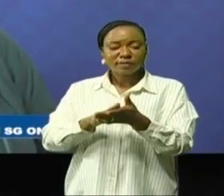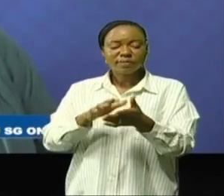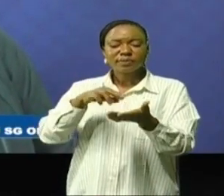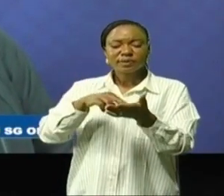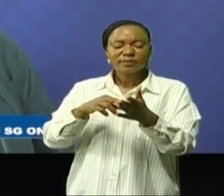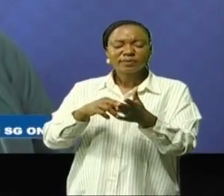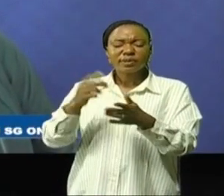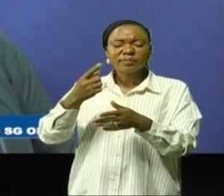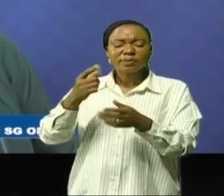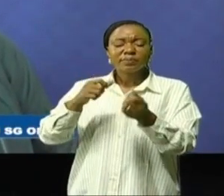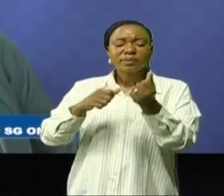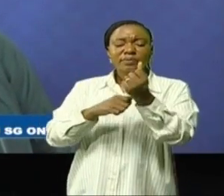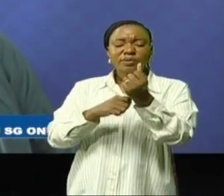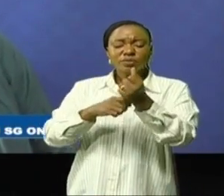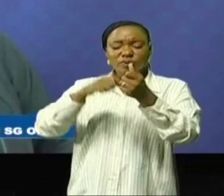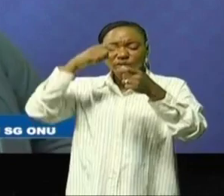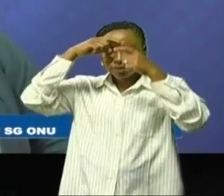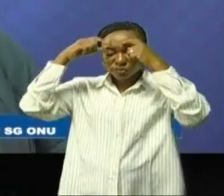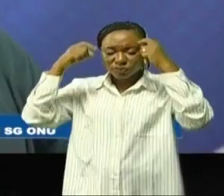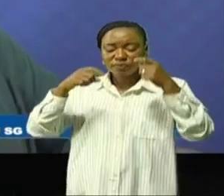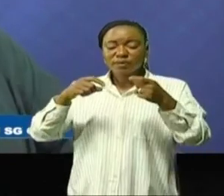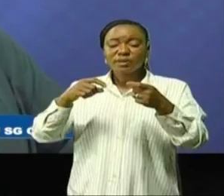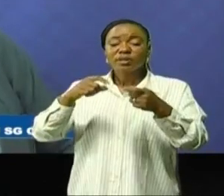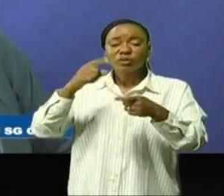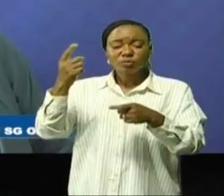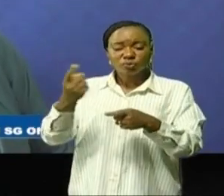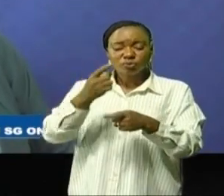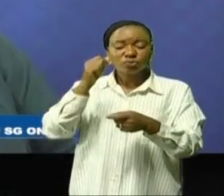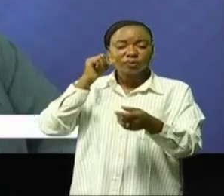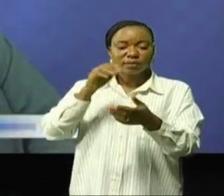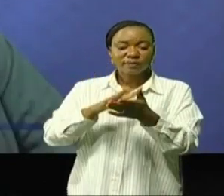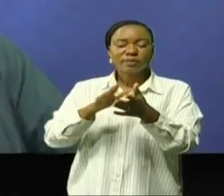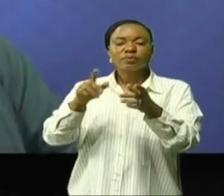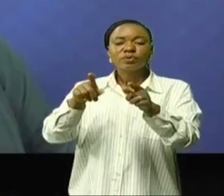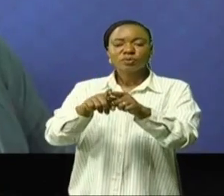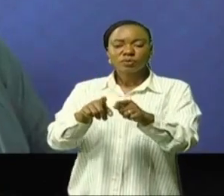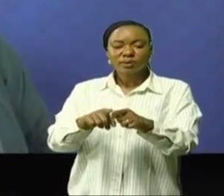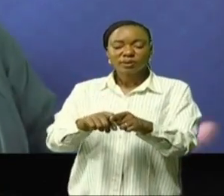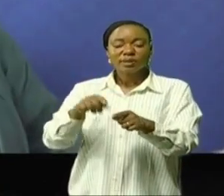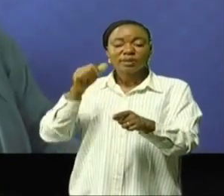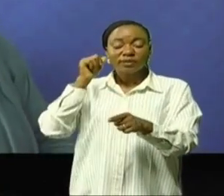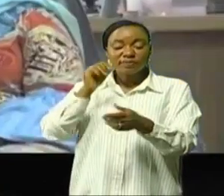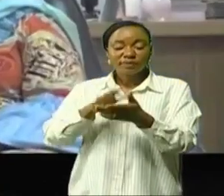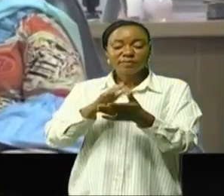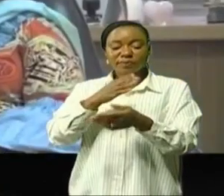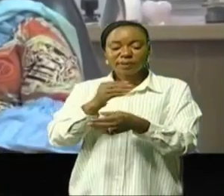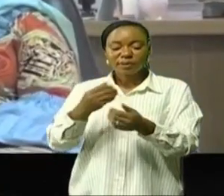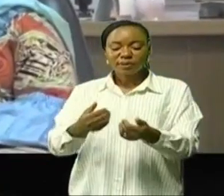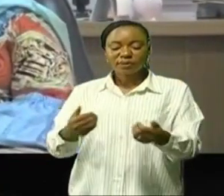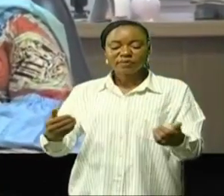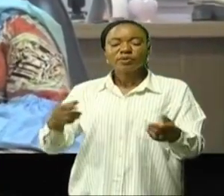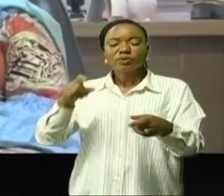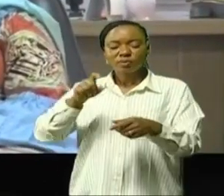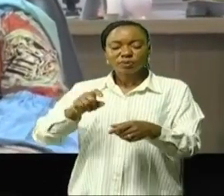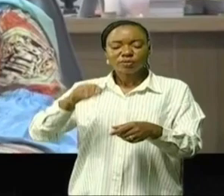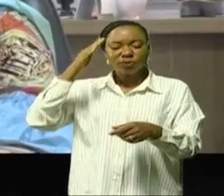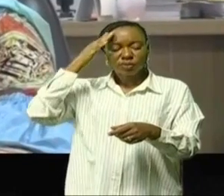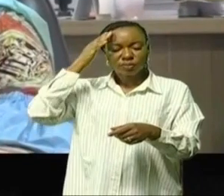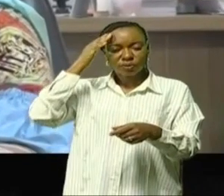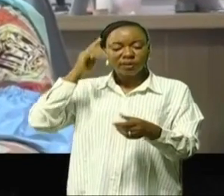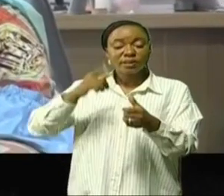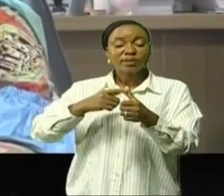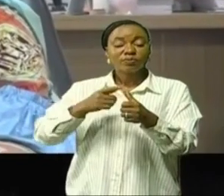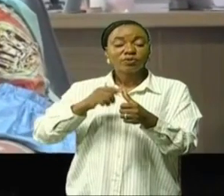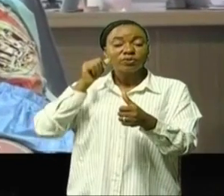souffrir sont les femmes et dont toujours par extension on met les femmes et les enfants mais commençons d'abord à reconnaître que c'est les femmes en